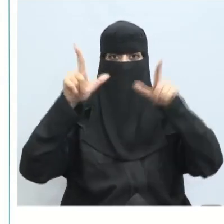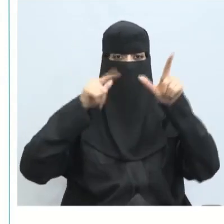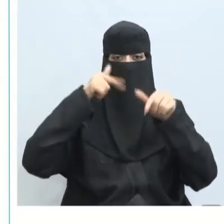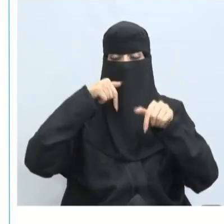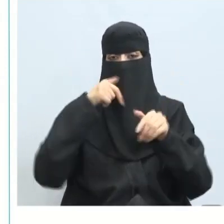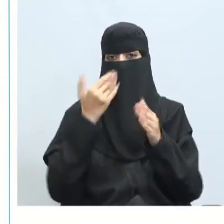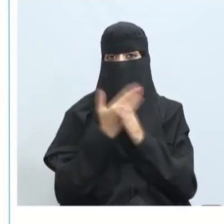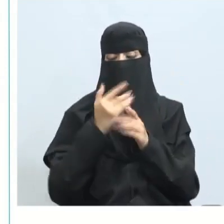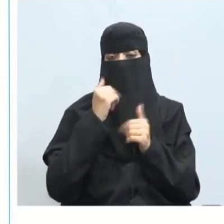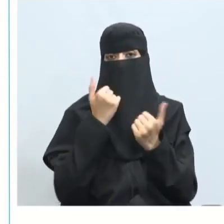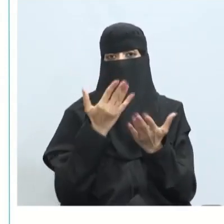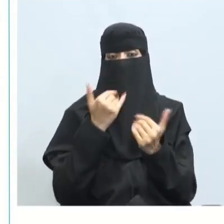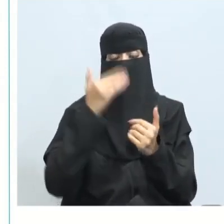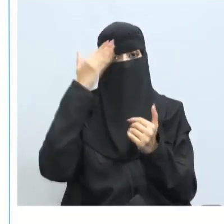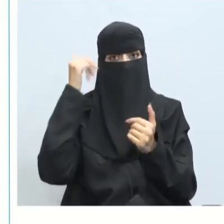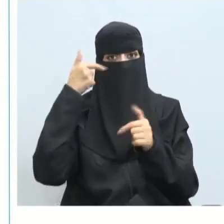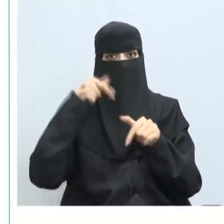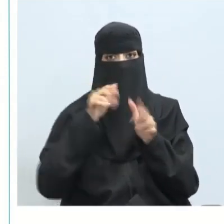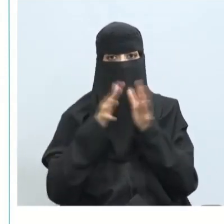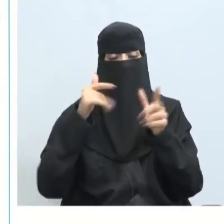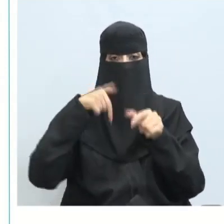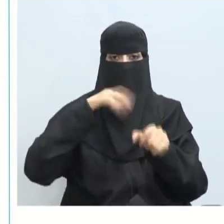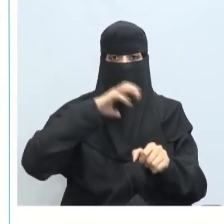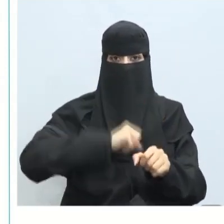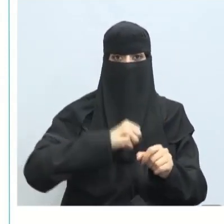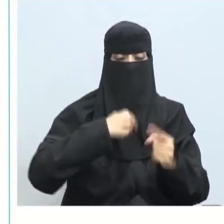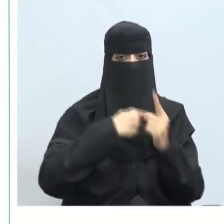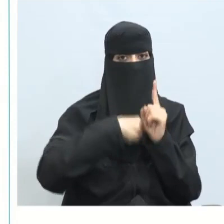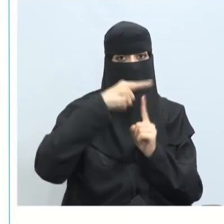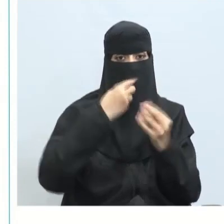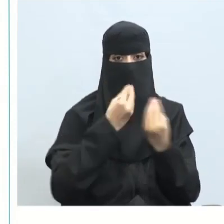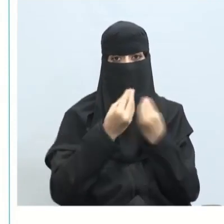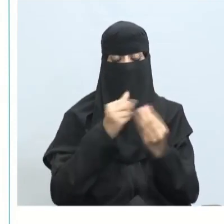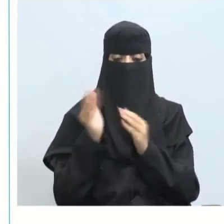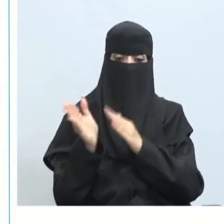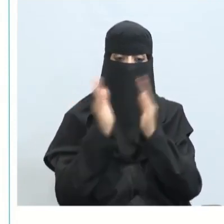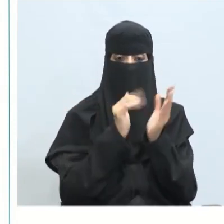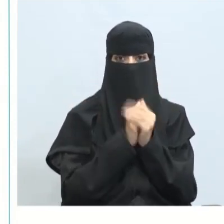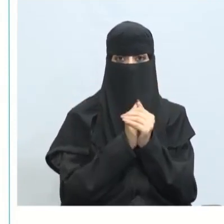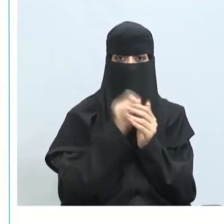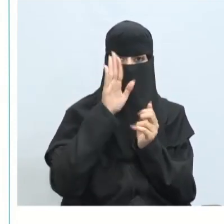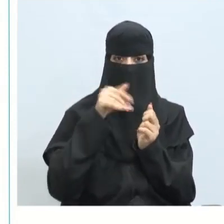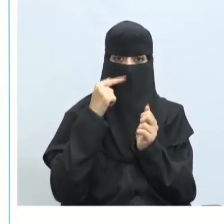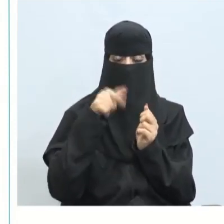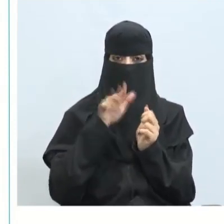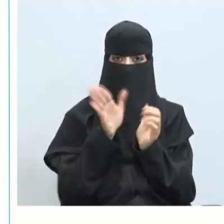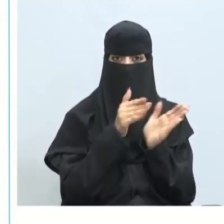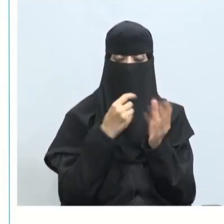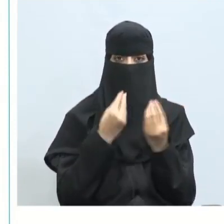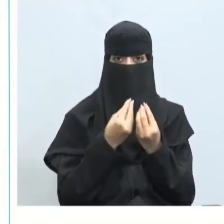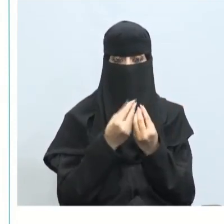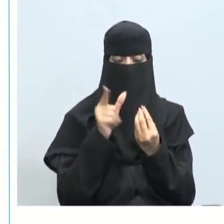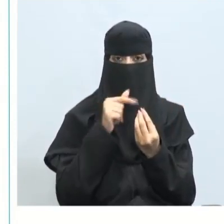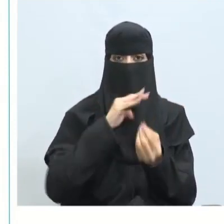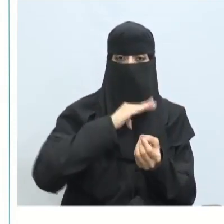ليس لدي الخبرة الكافية في ضبط الانفعالات بالمقابل الضغوط السلبية وهي